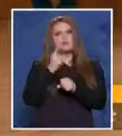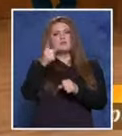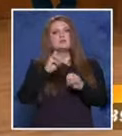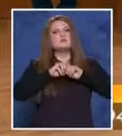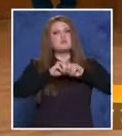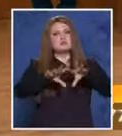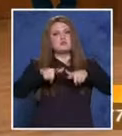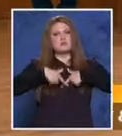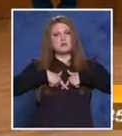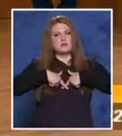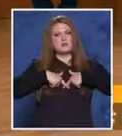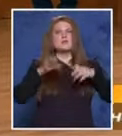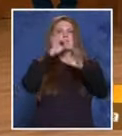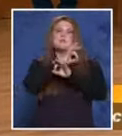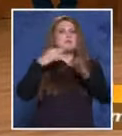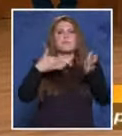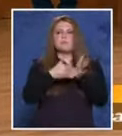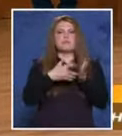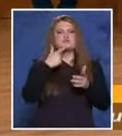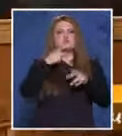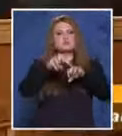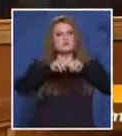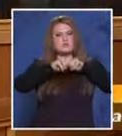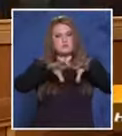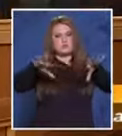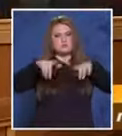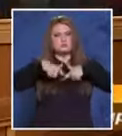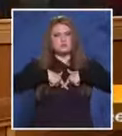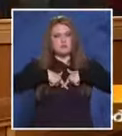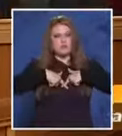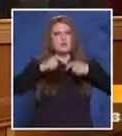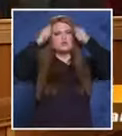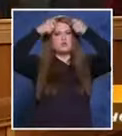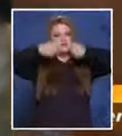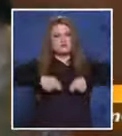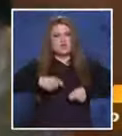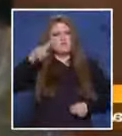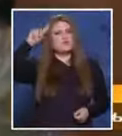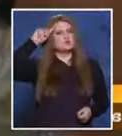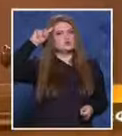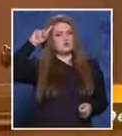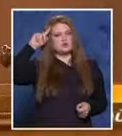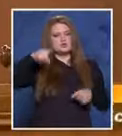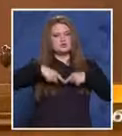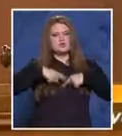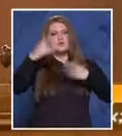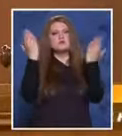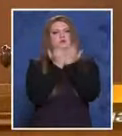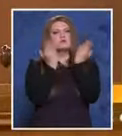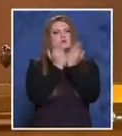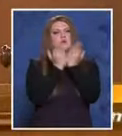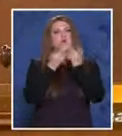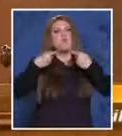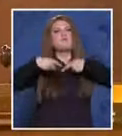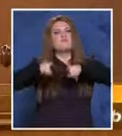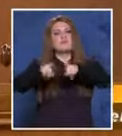делото, колеги? Не са на лице проционални пречки за даване ход на делото, уважаема госпожа Садя. Да си даде ход на делото. Добре, делото започва с прочитане на обвинителния